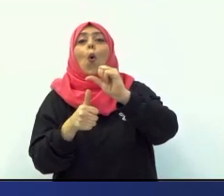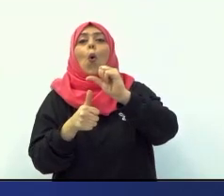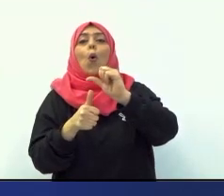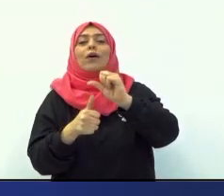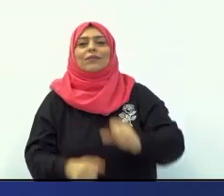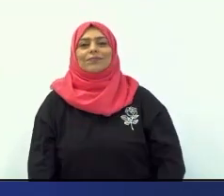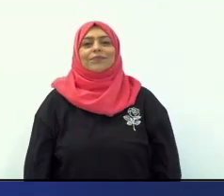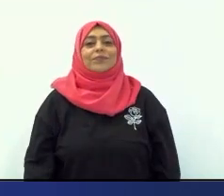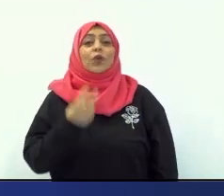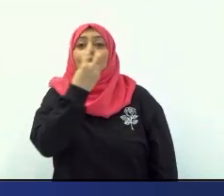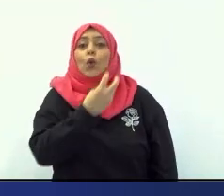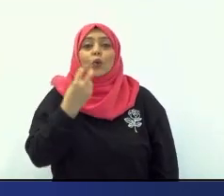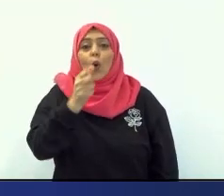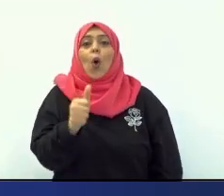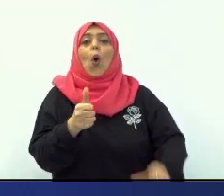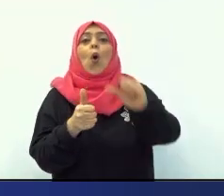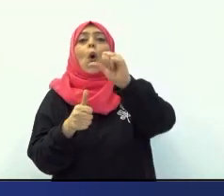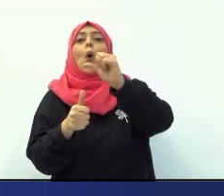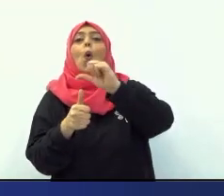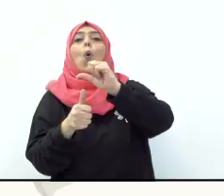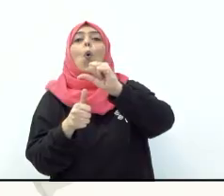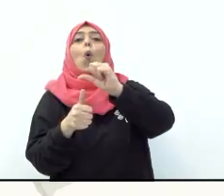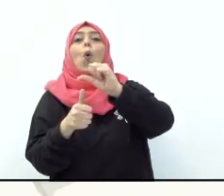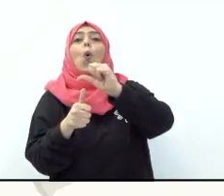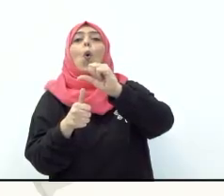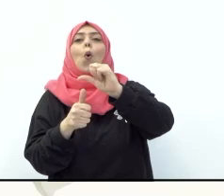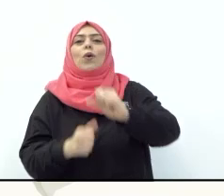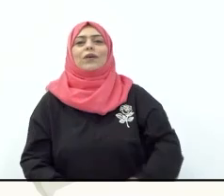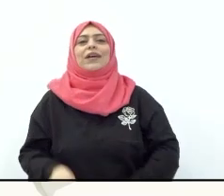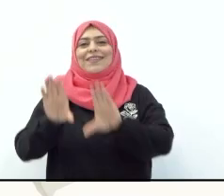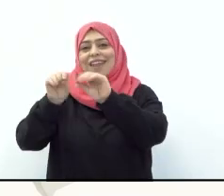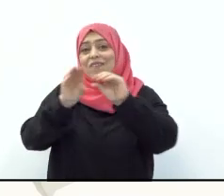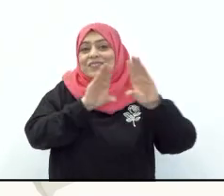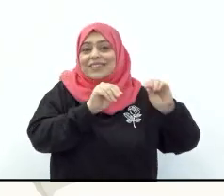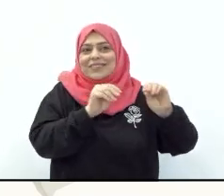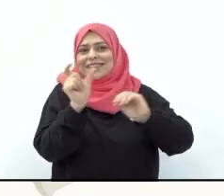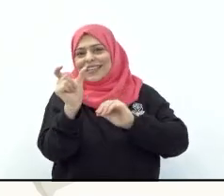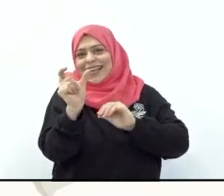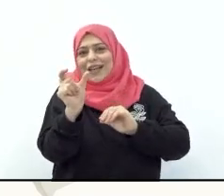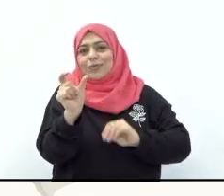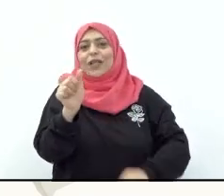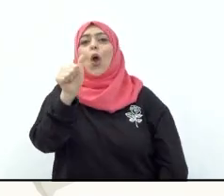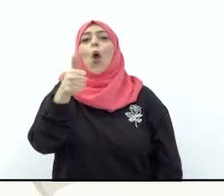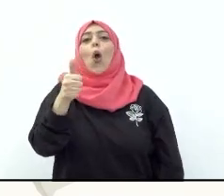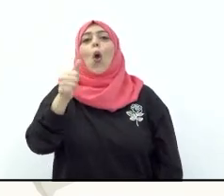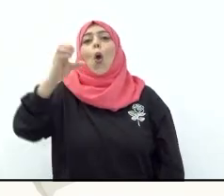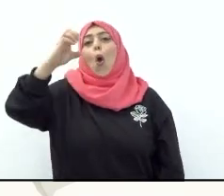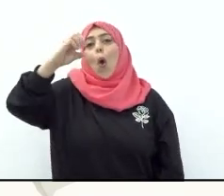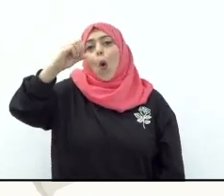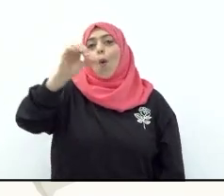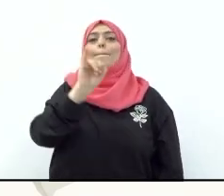الضمة تنطق أو أو مثل أمي أو